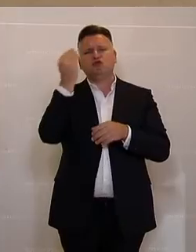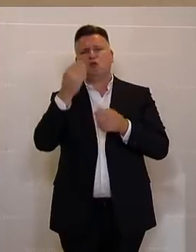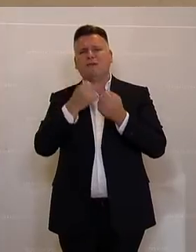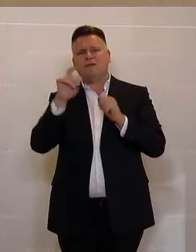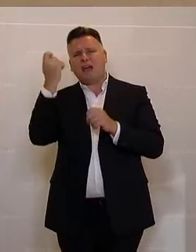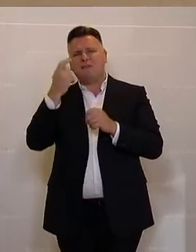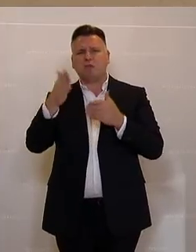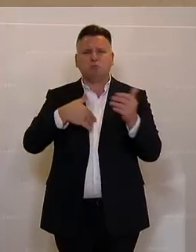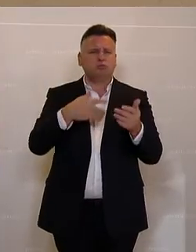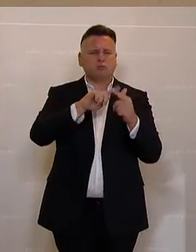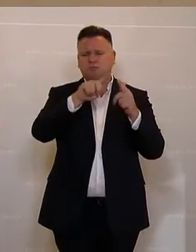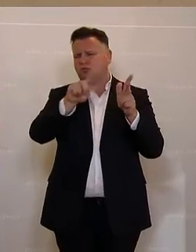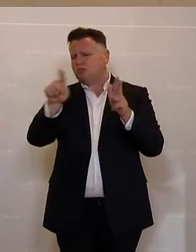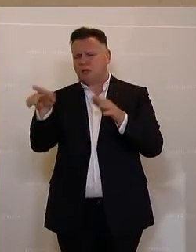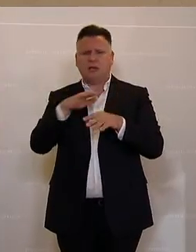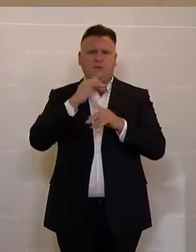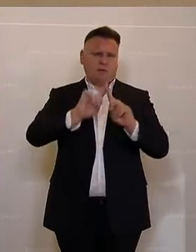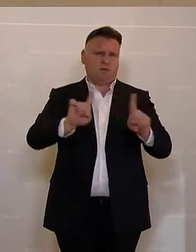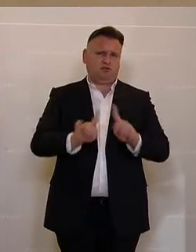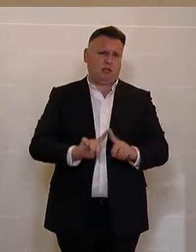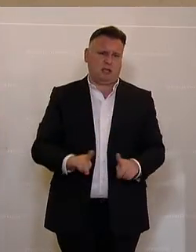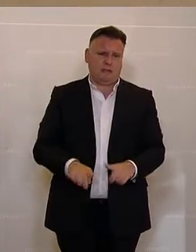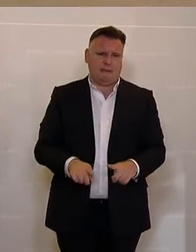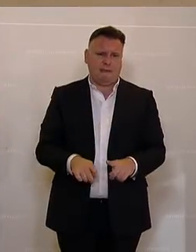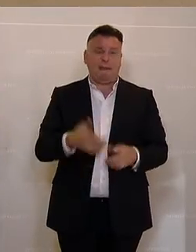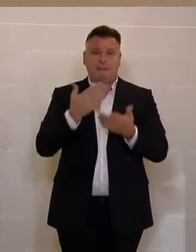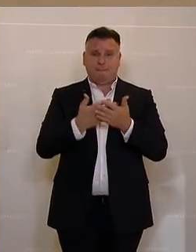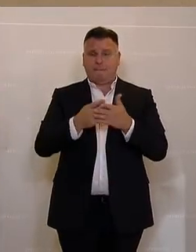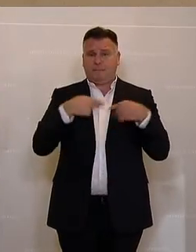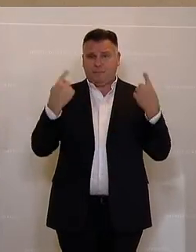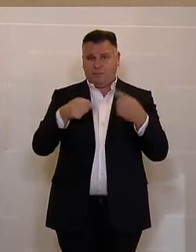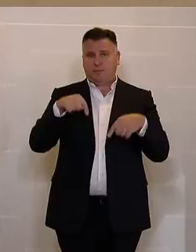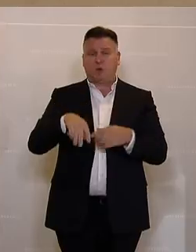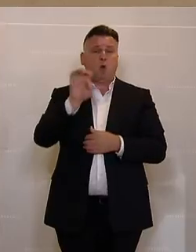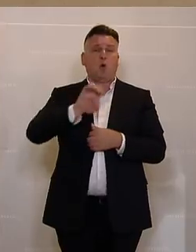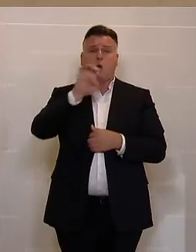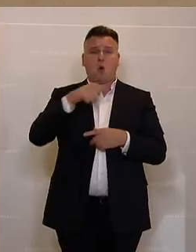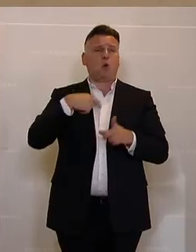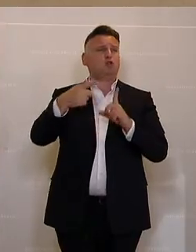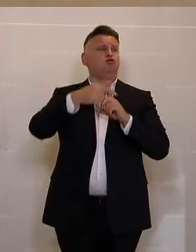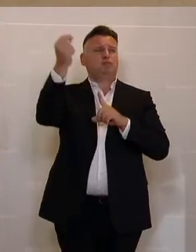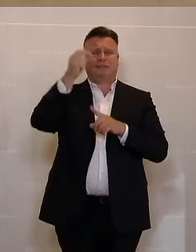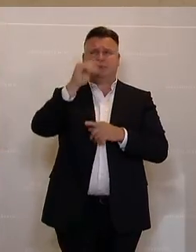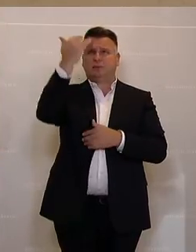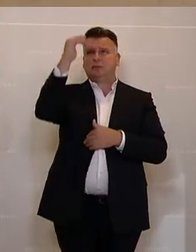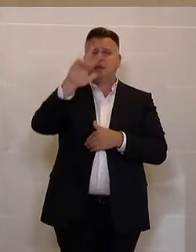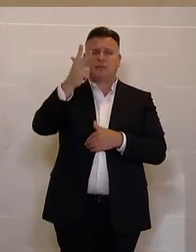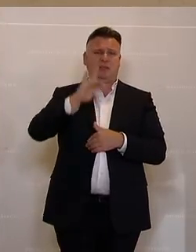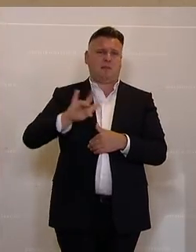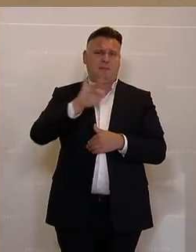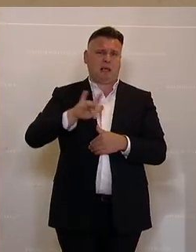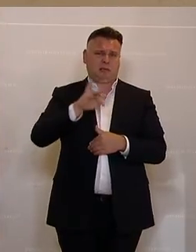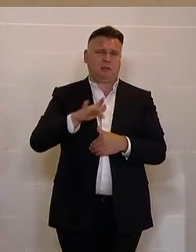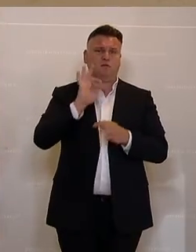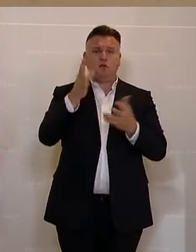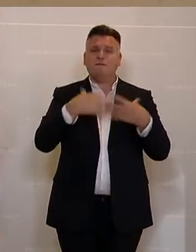Und in Summe bedeutet dies, dass wir eben in Europa unter den Top 3 aller Staaten sind mit unseren finanziellen